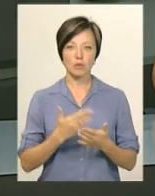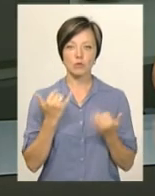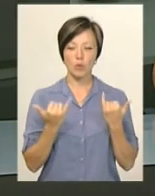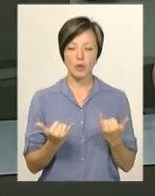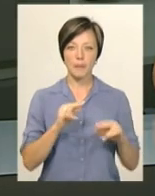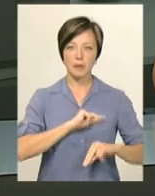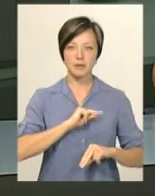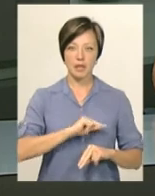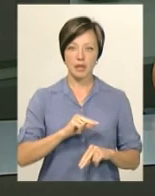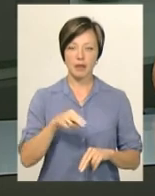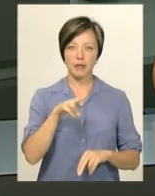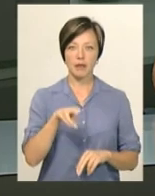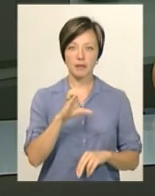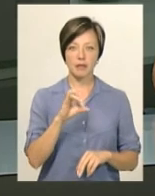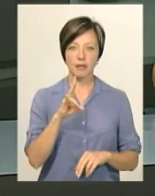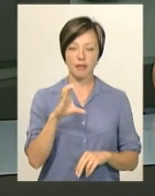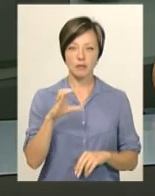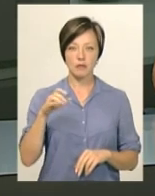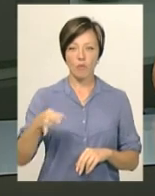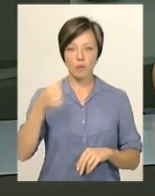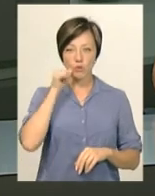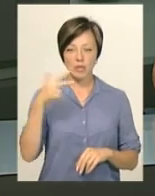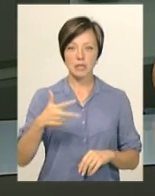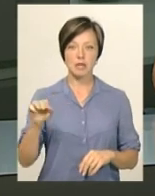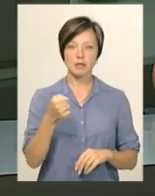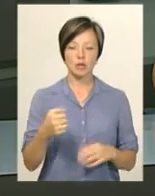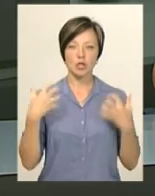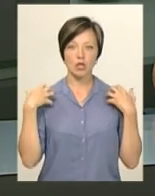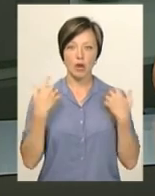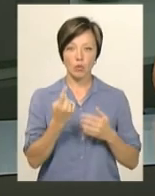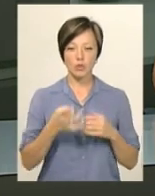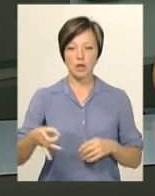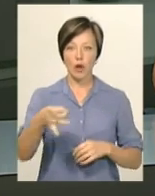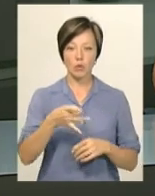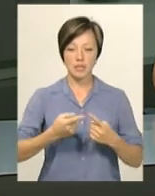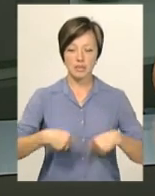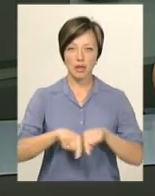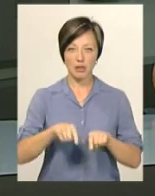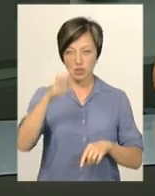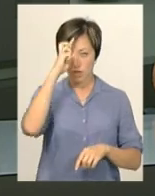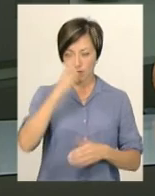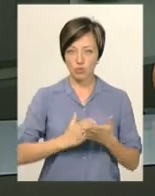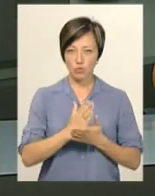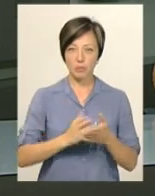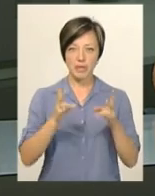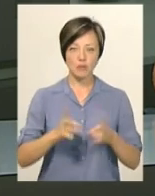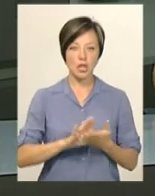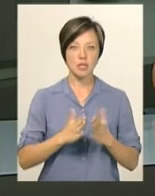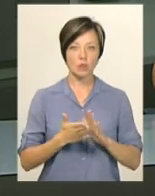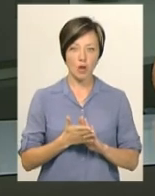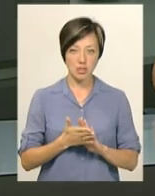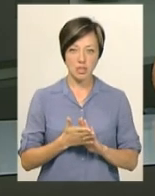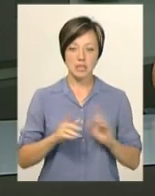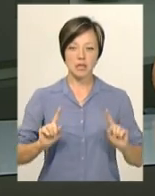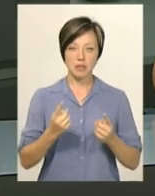сьогодні співробітнику ДСНС області. Вчора, 30 серпня, начальника одного з районних секторів Державної служби надзвичайних ситуацій